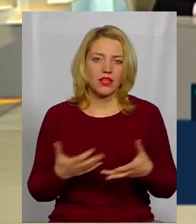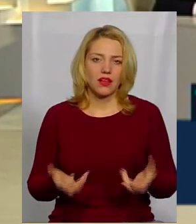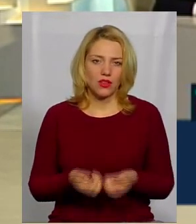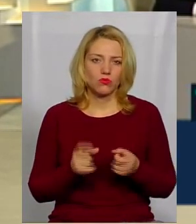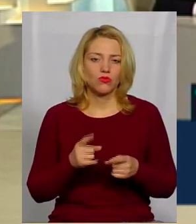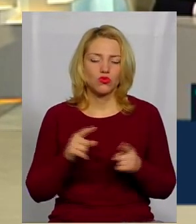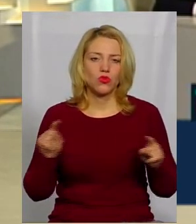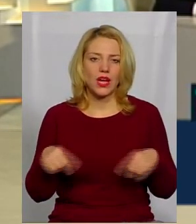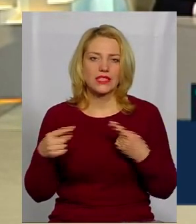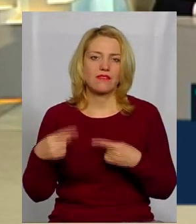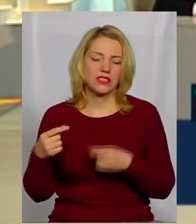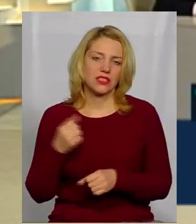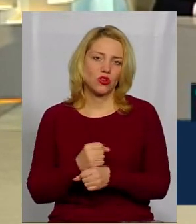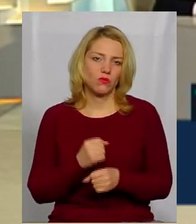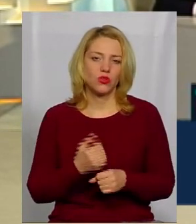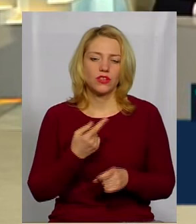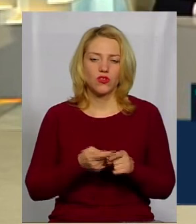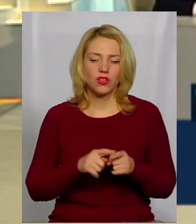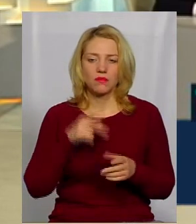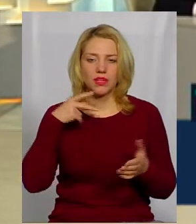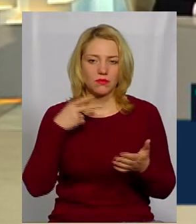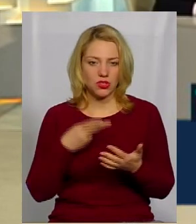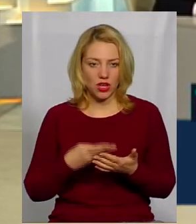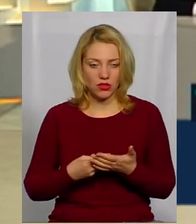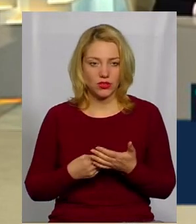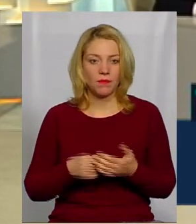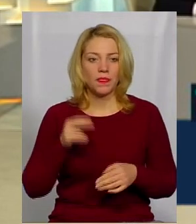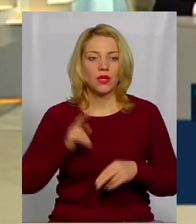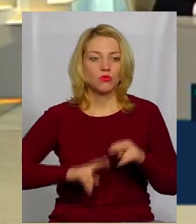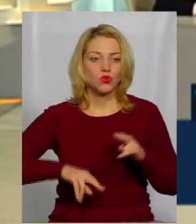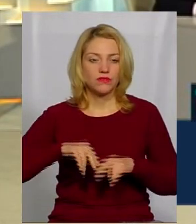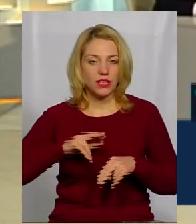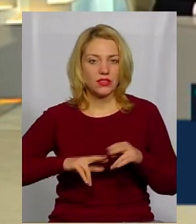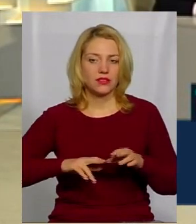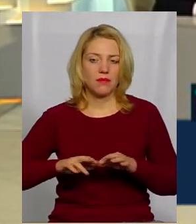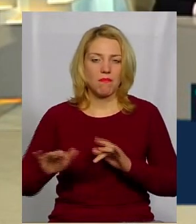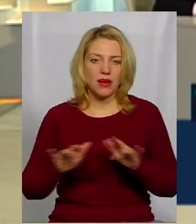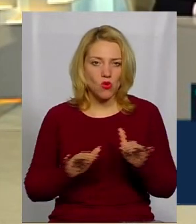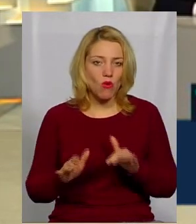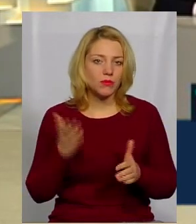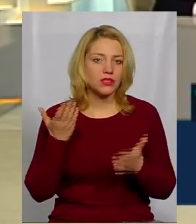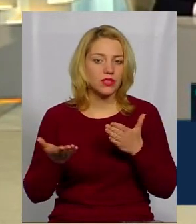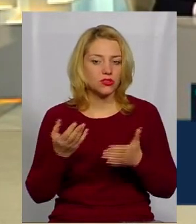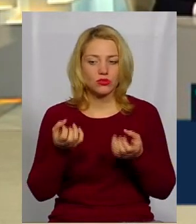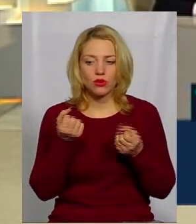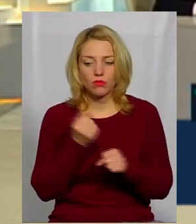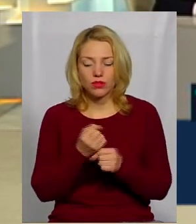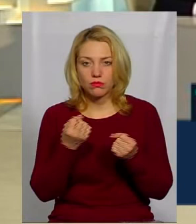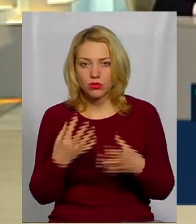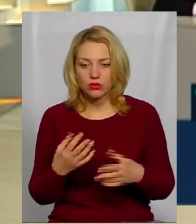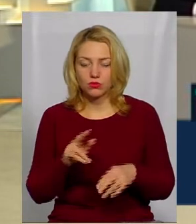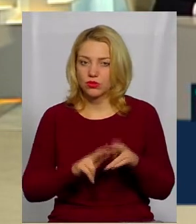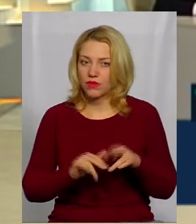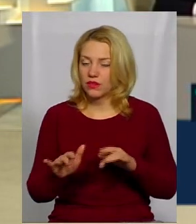реставраційні роботи, вони передбачають, відповідно, будівельні прийоми. І якщо просто робити будівельні